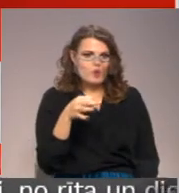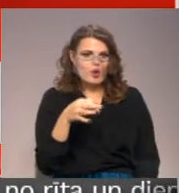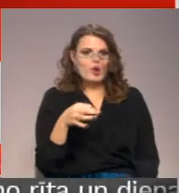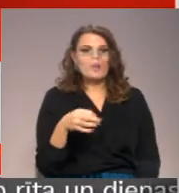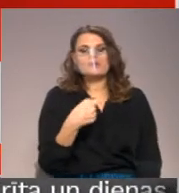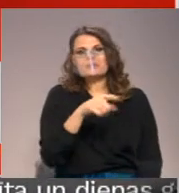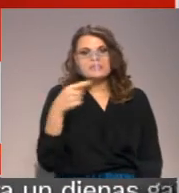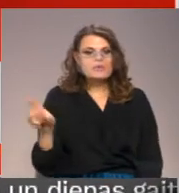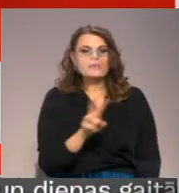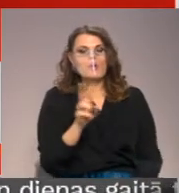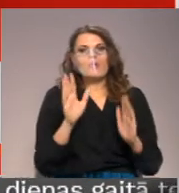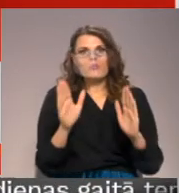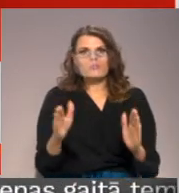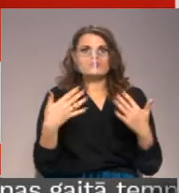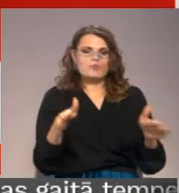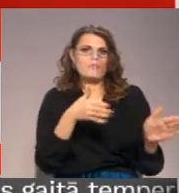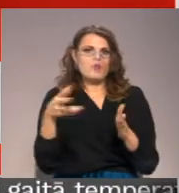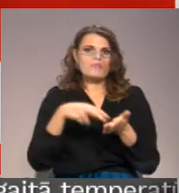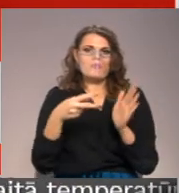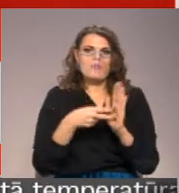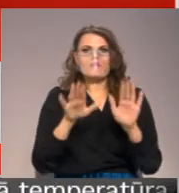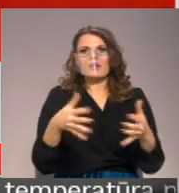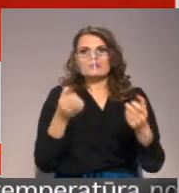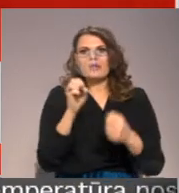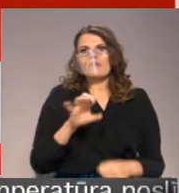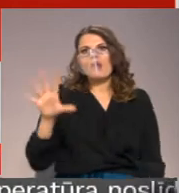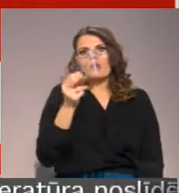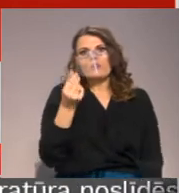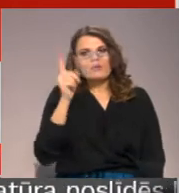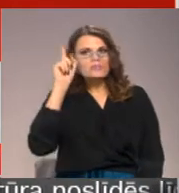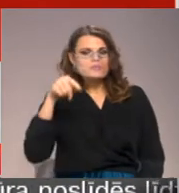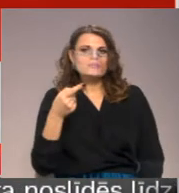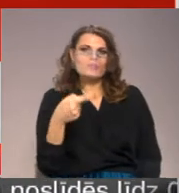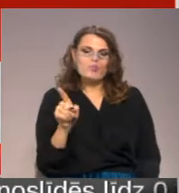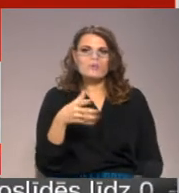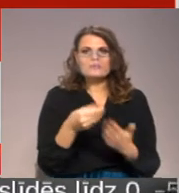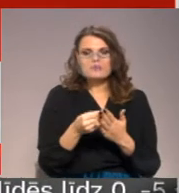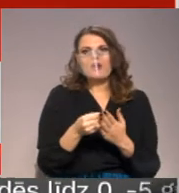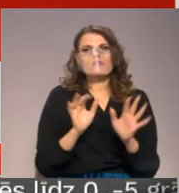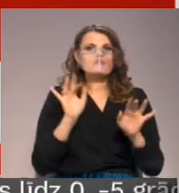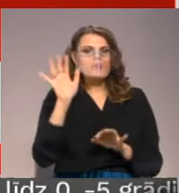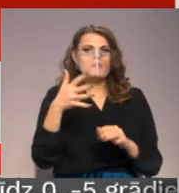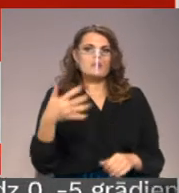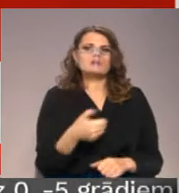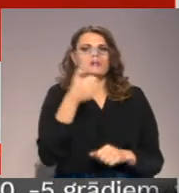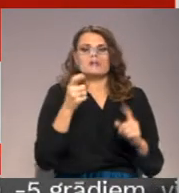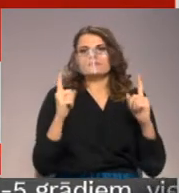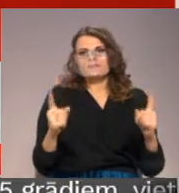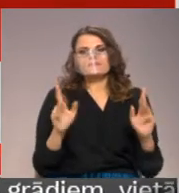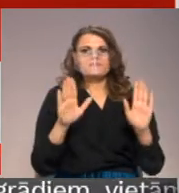citiem būs jau pieejami, kuriem būs plāni gatavi, un viņi zinās, ko viņi savās nākamajā piecgatē